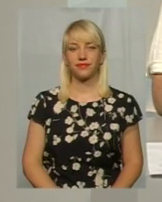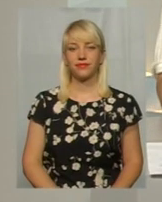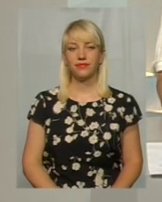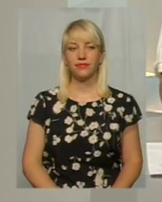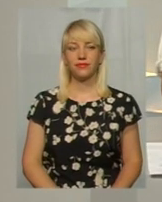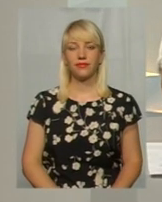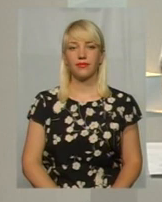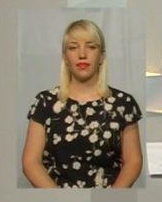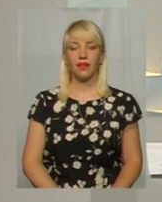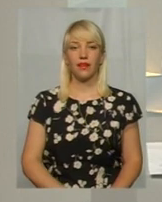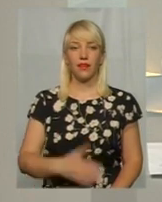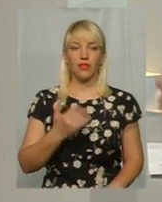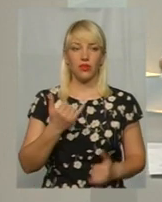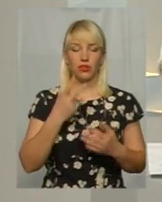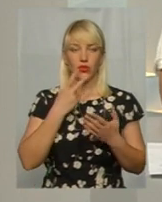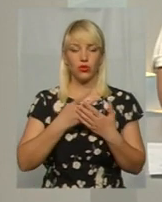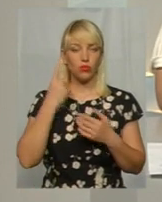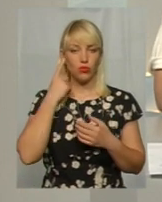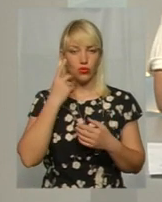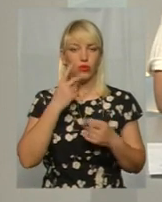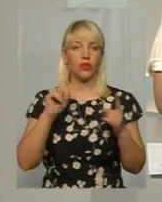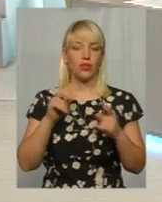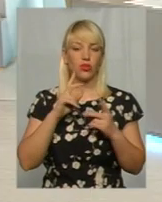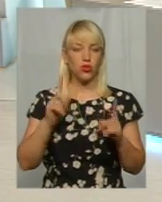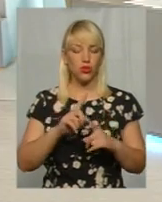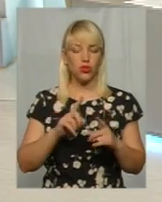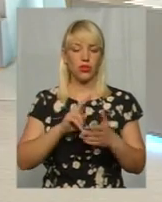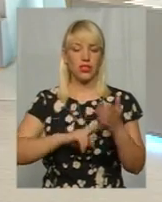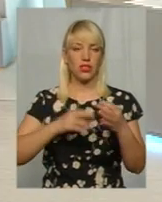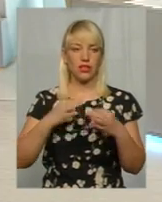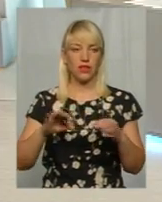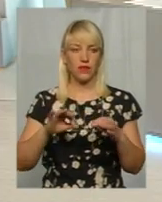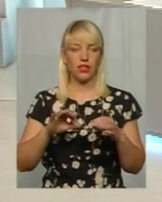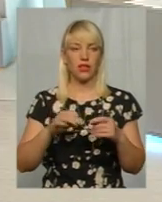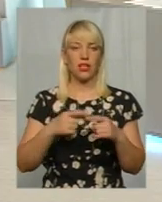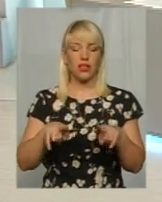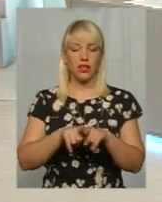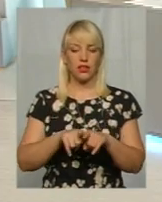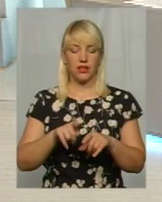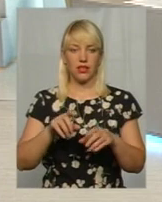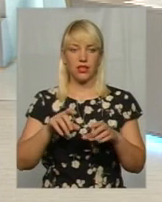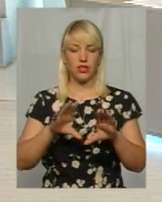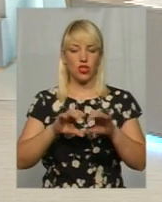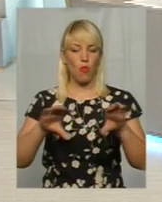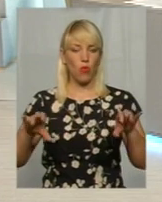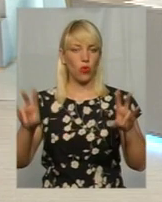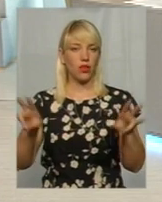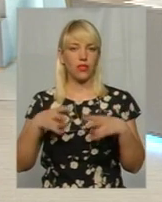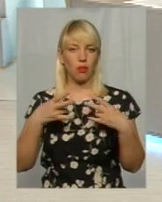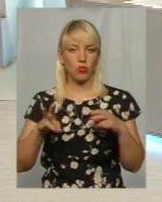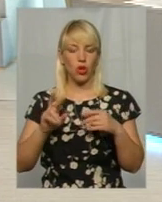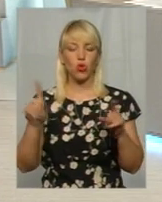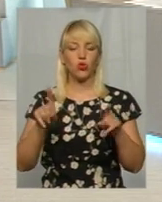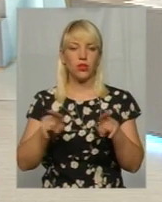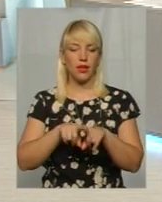Пане Богдан, от ми тільки що почули, що сертифікації такі споруди не потребують. Але все ж таки, що таке